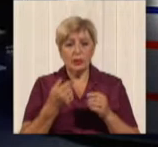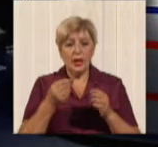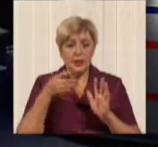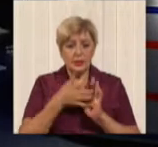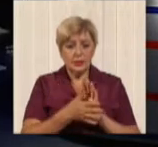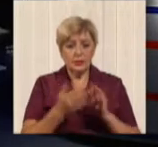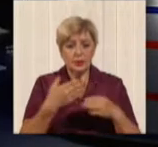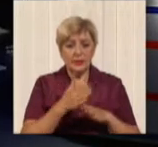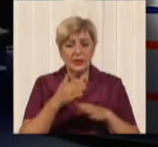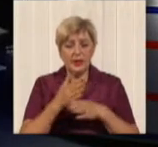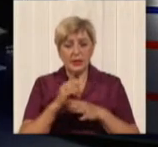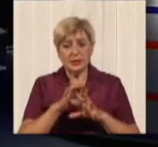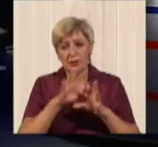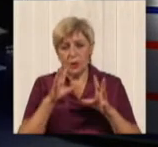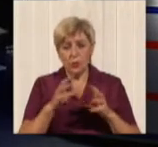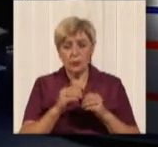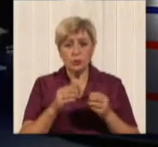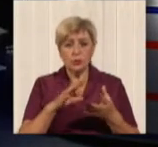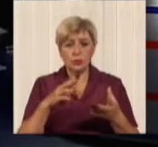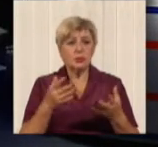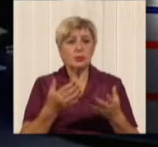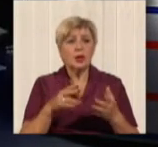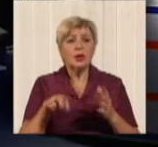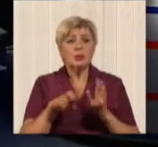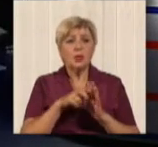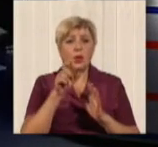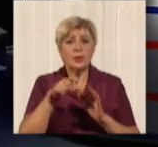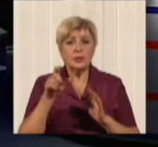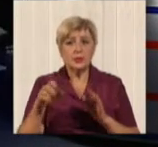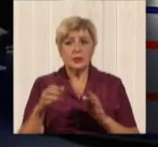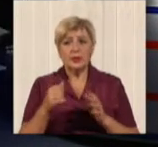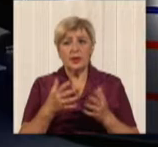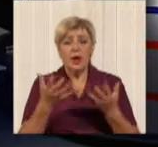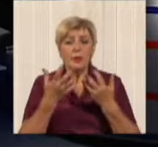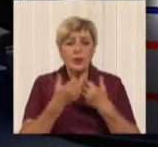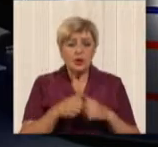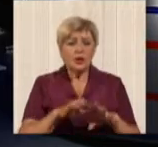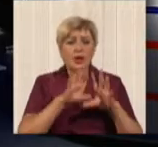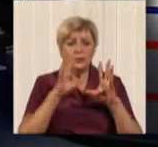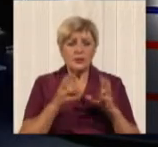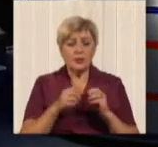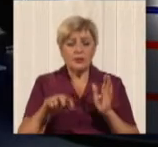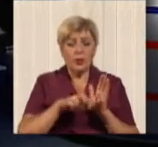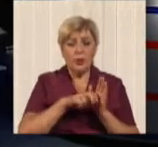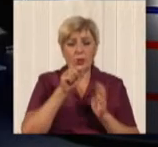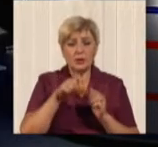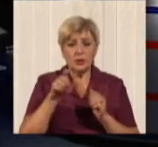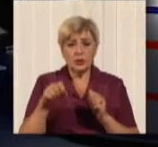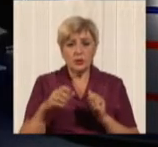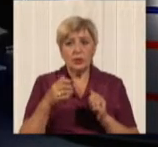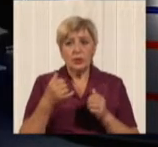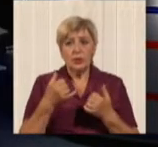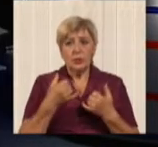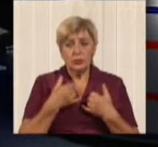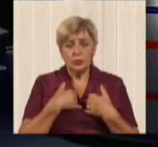Отсюду і формирується какой-то тариф. І вот кількість пасажирів нам посчитати практично невозможно, так як у нас уровень бітової